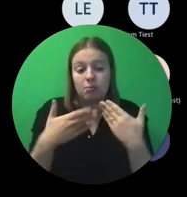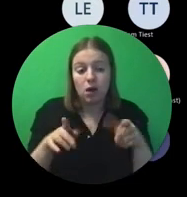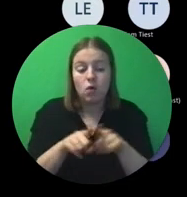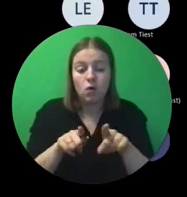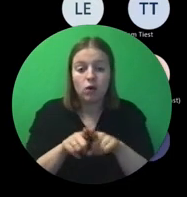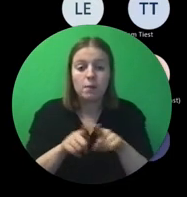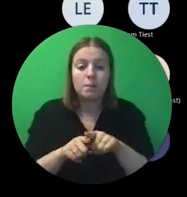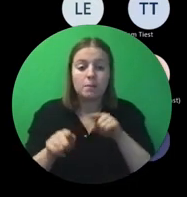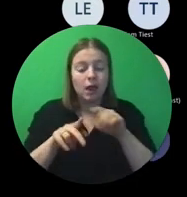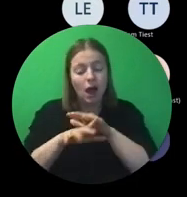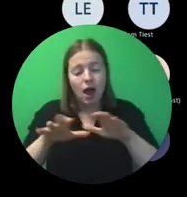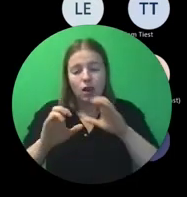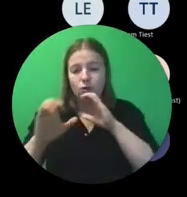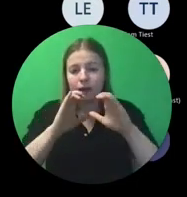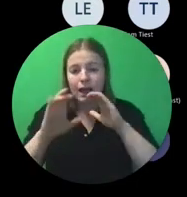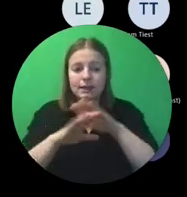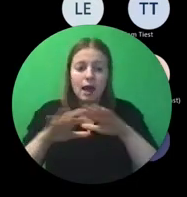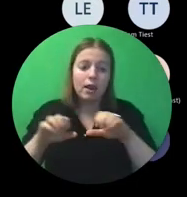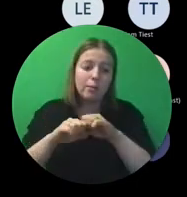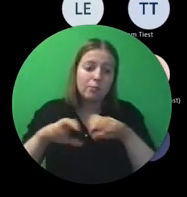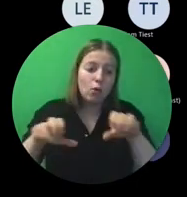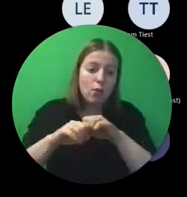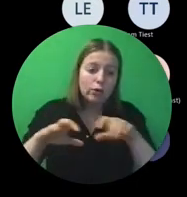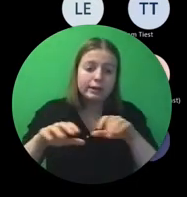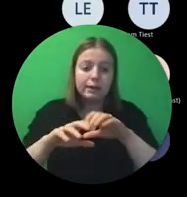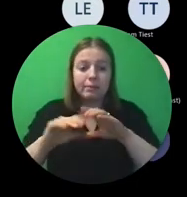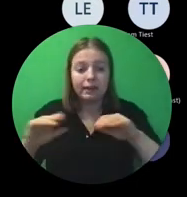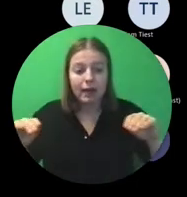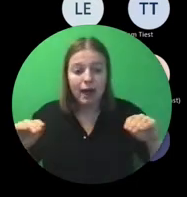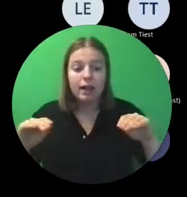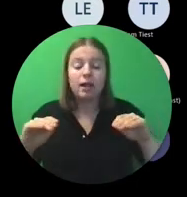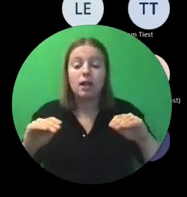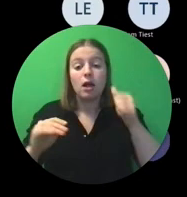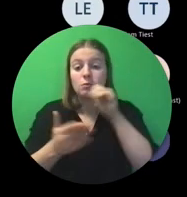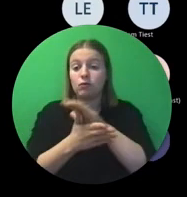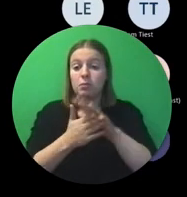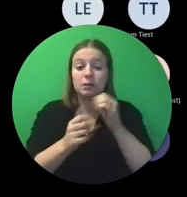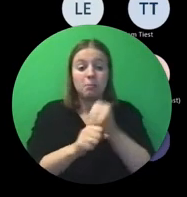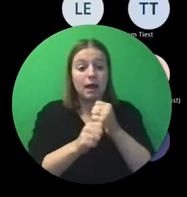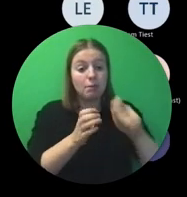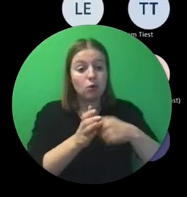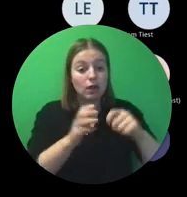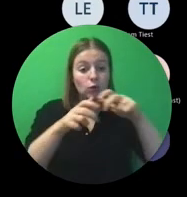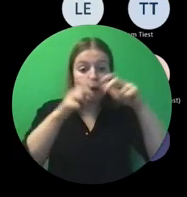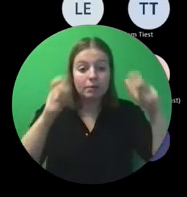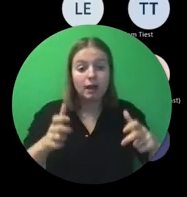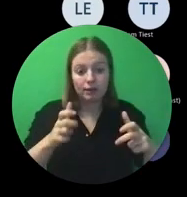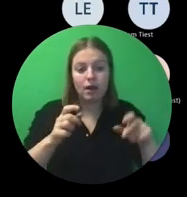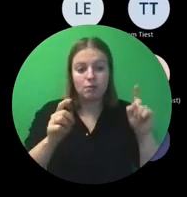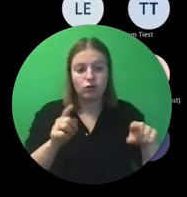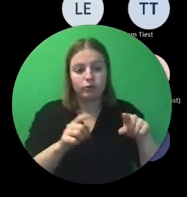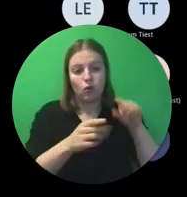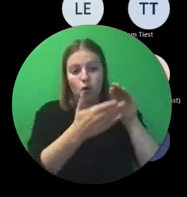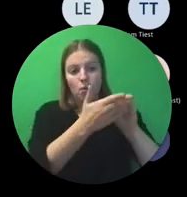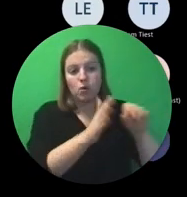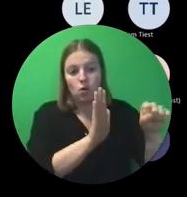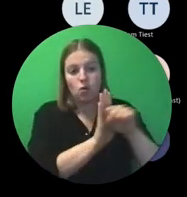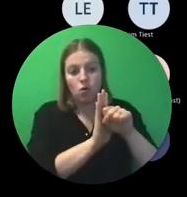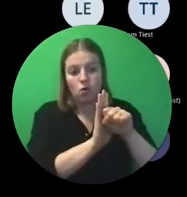op alle communicatie en promotiemateriaal. Maak je een projectwebsite, dat logo moet daar ergens te vinden zijn.